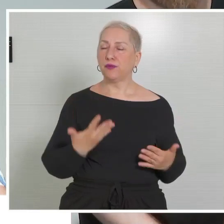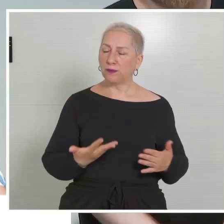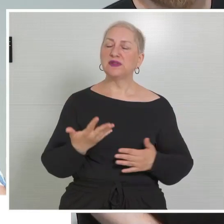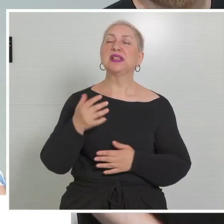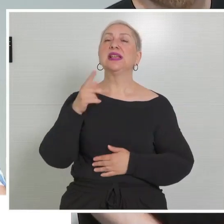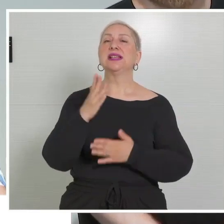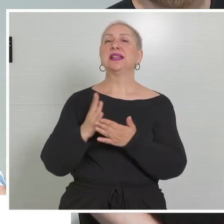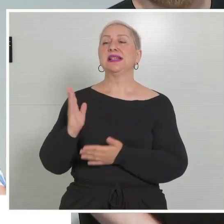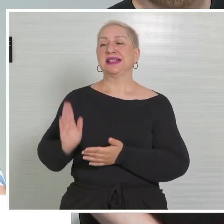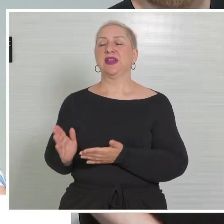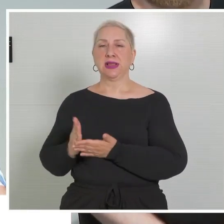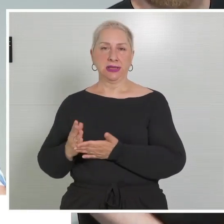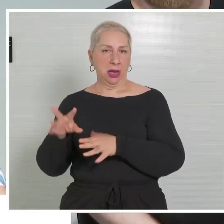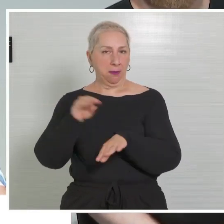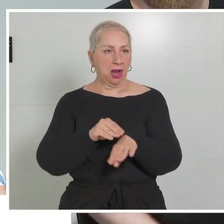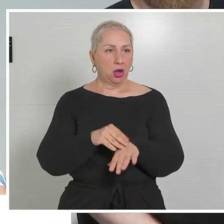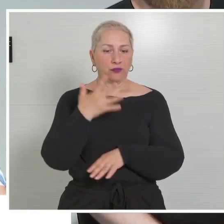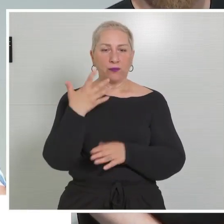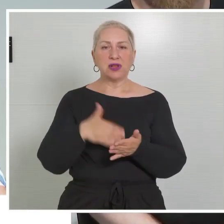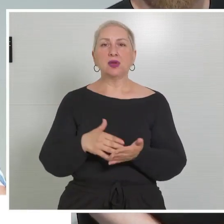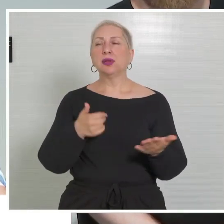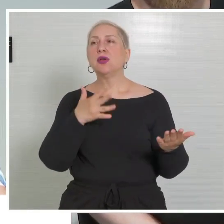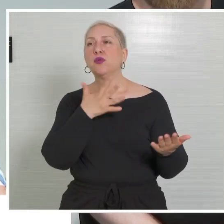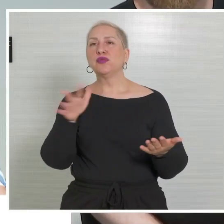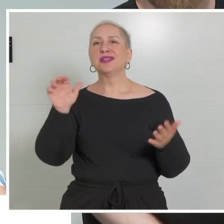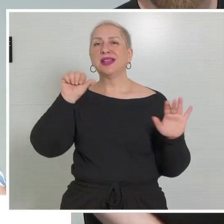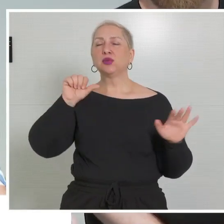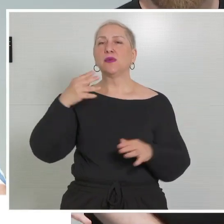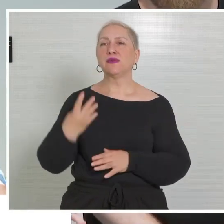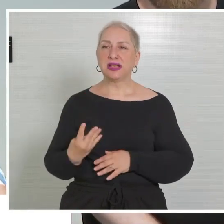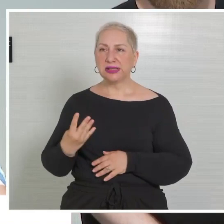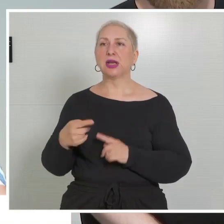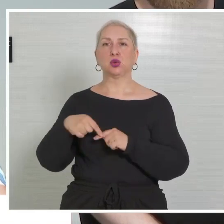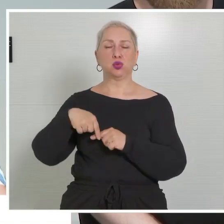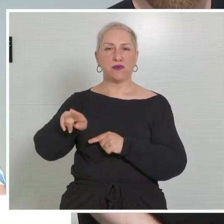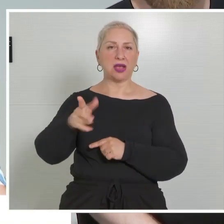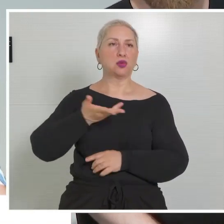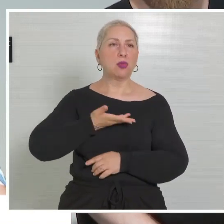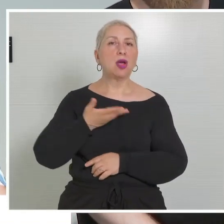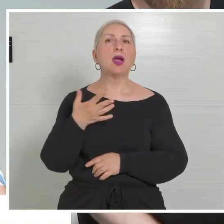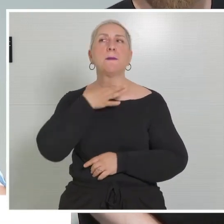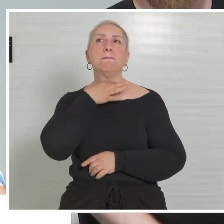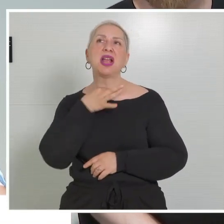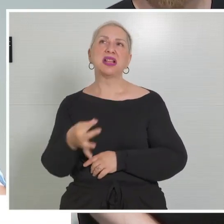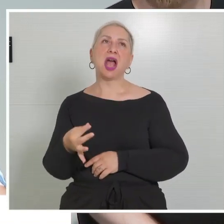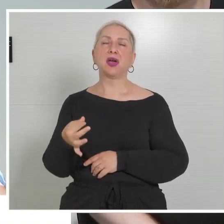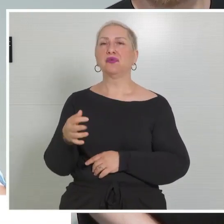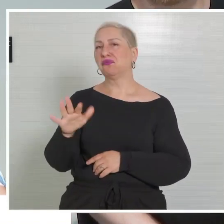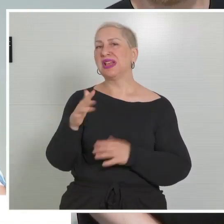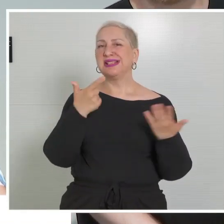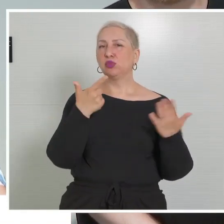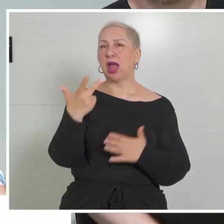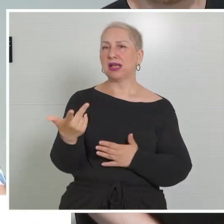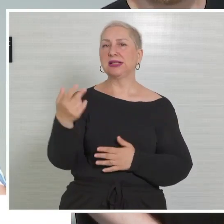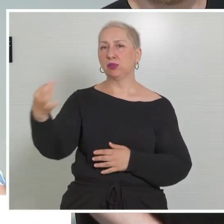gemeldet und 5.446 Zivildiener zugewiesen bekommen. Die Bedarfsdeckung liegt bei 87 Prozent